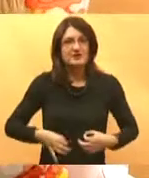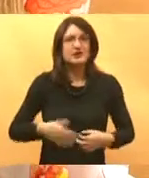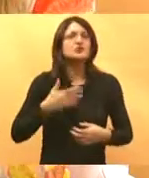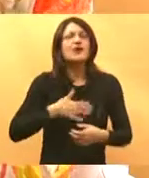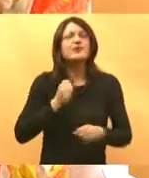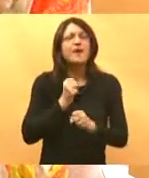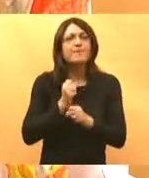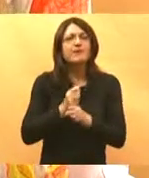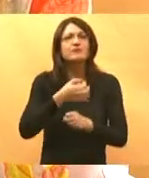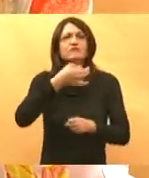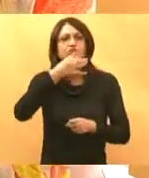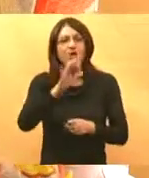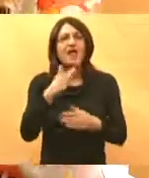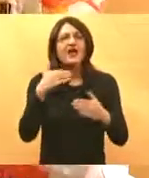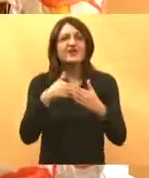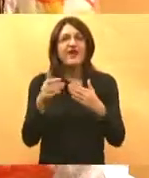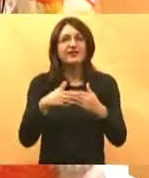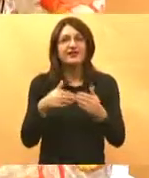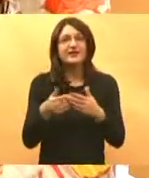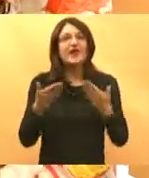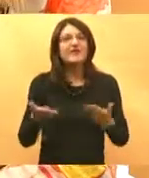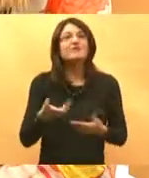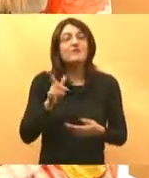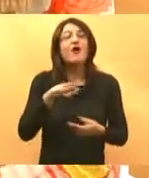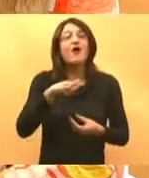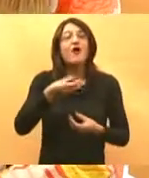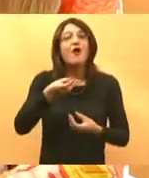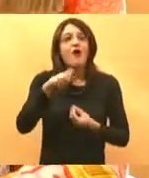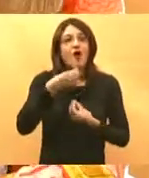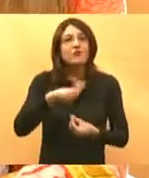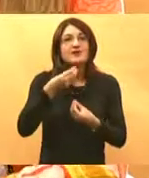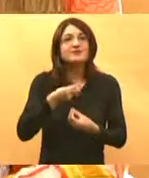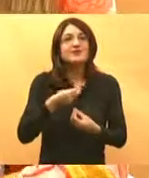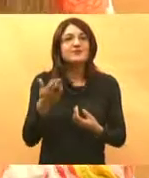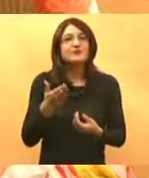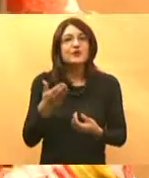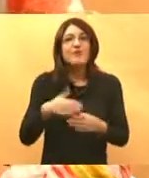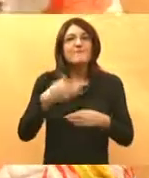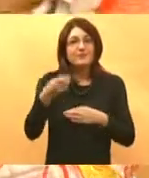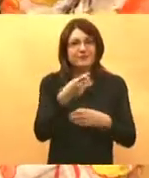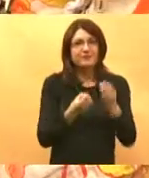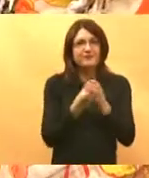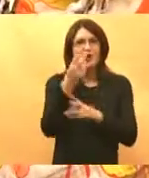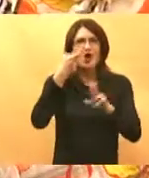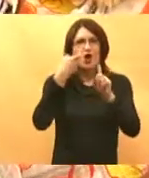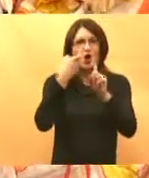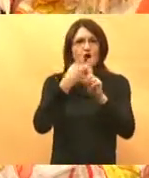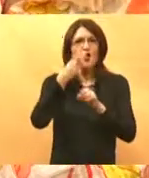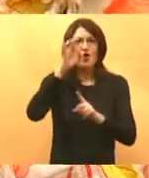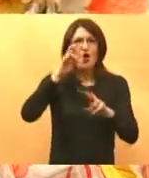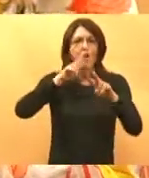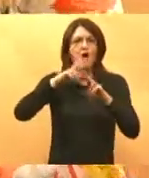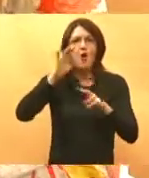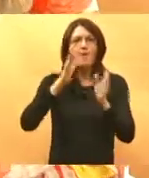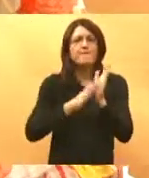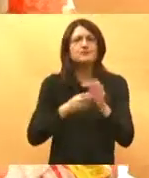kvalitetniji i boljim. Pa evo, najprve objasnite šta je, i onda ste skoro malo posljednog toga osnovali taj Kohom. Objasnite šta